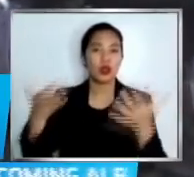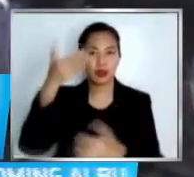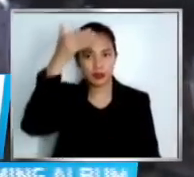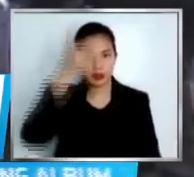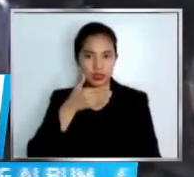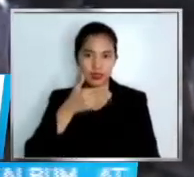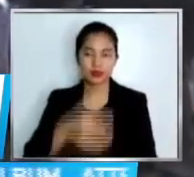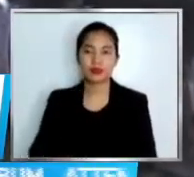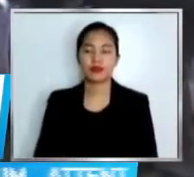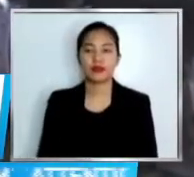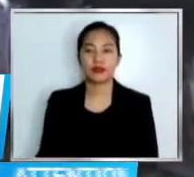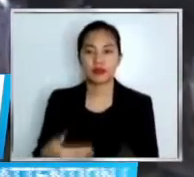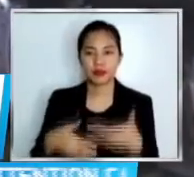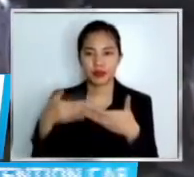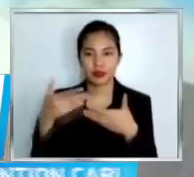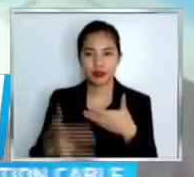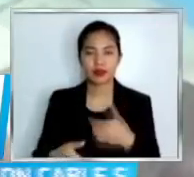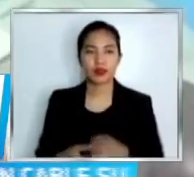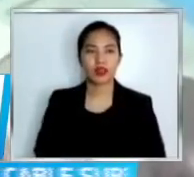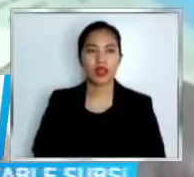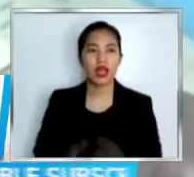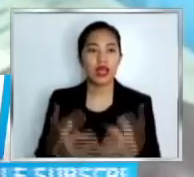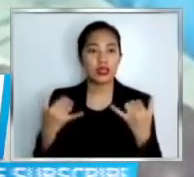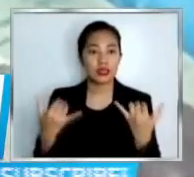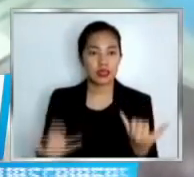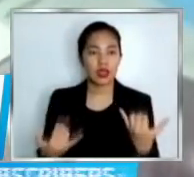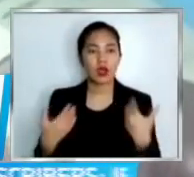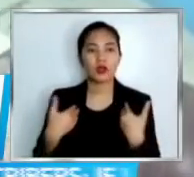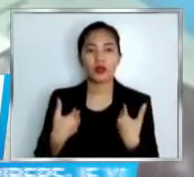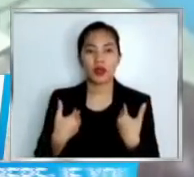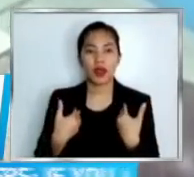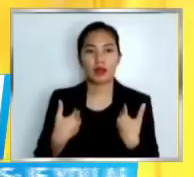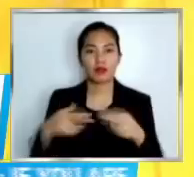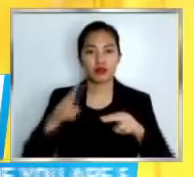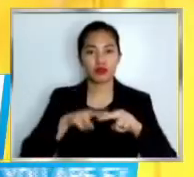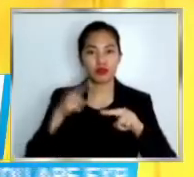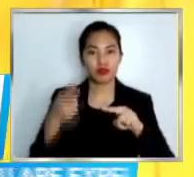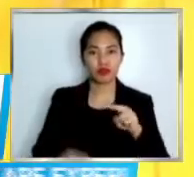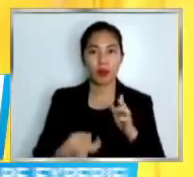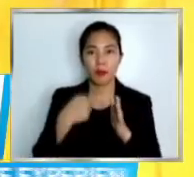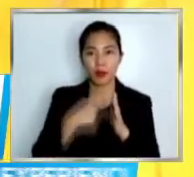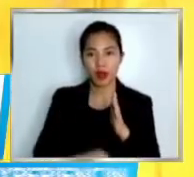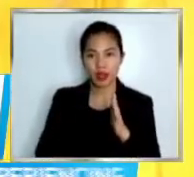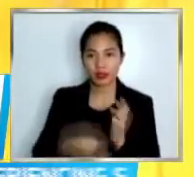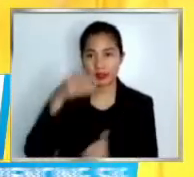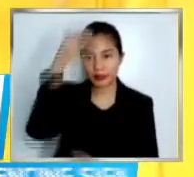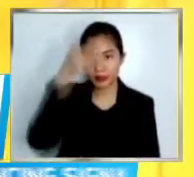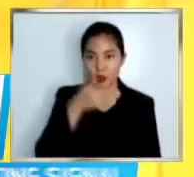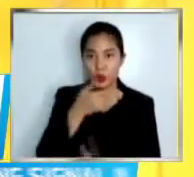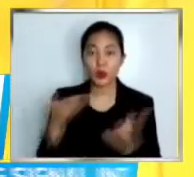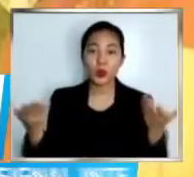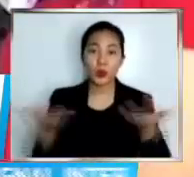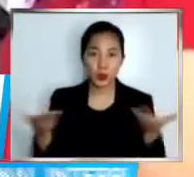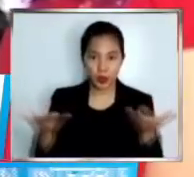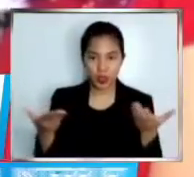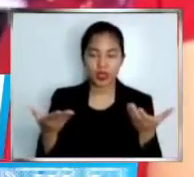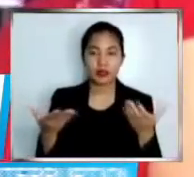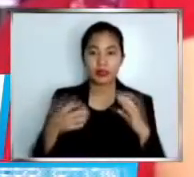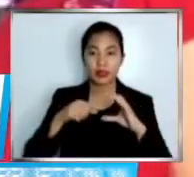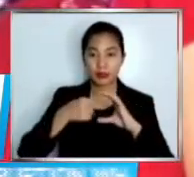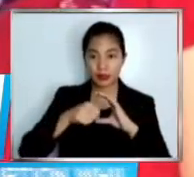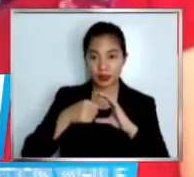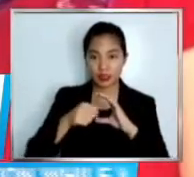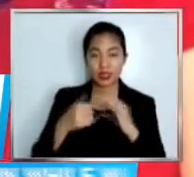Pagsak presyo naman ngayon ang mga face shield sa mga palengke sa Kamarinesur. Dahil dito ramdam na ng ilang negosyante at